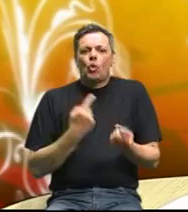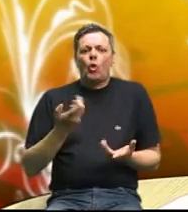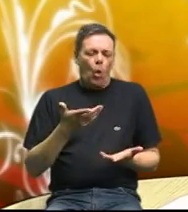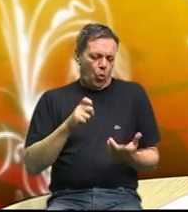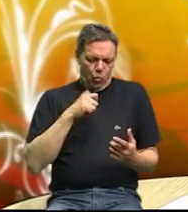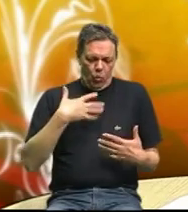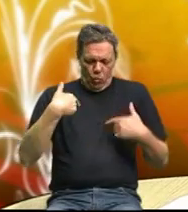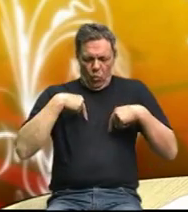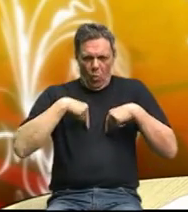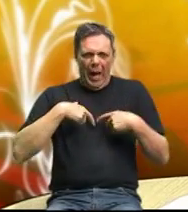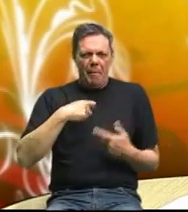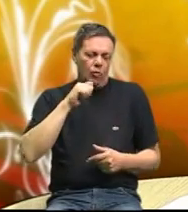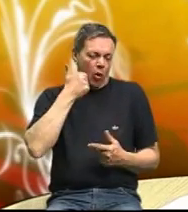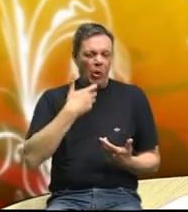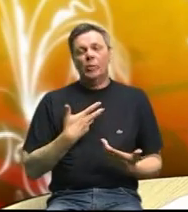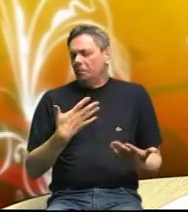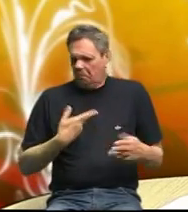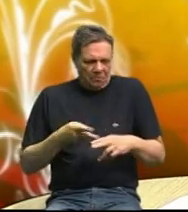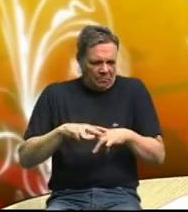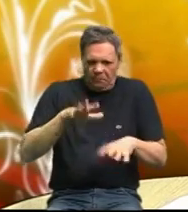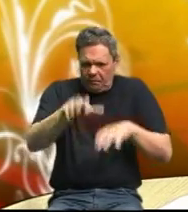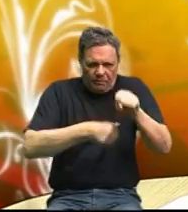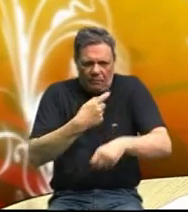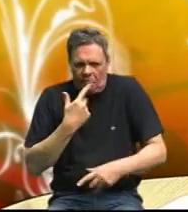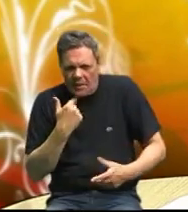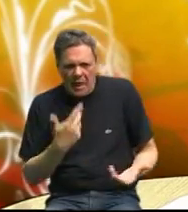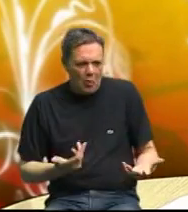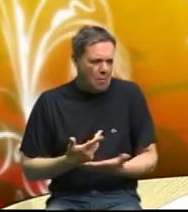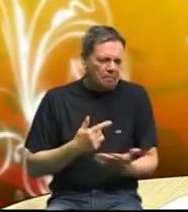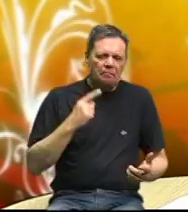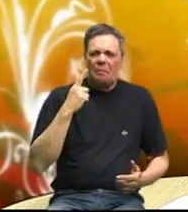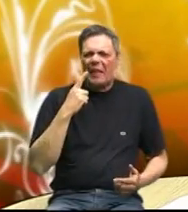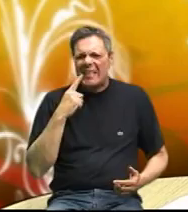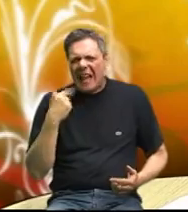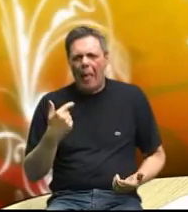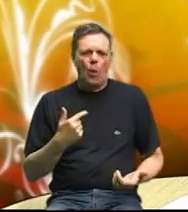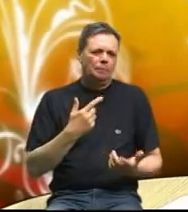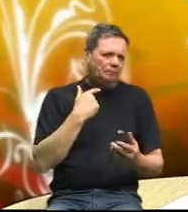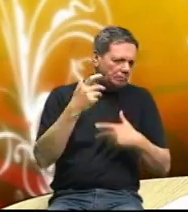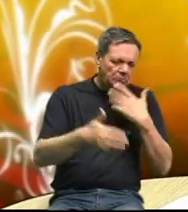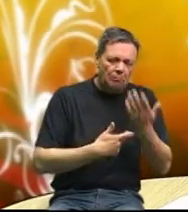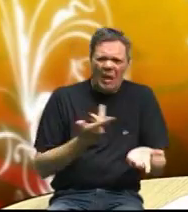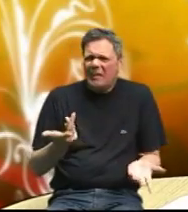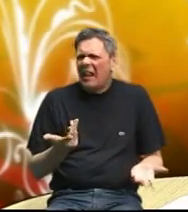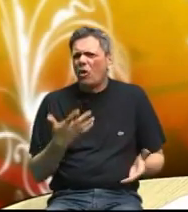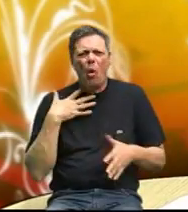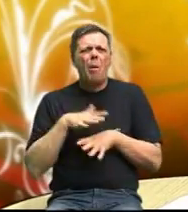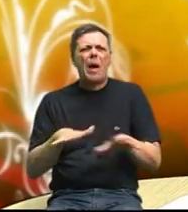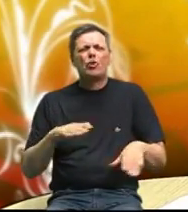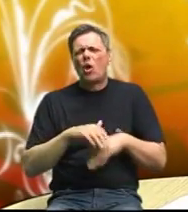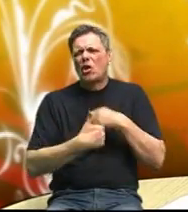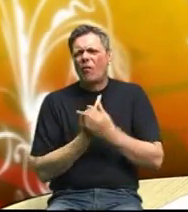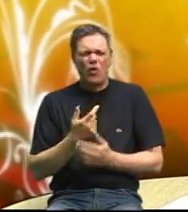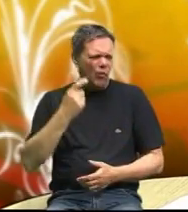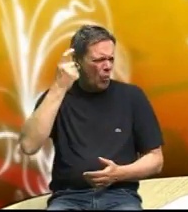čovjeku da on sve više hoće slatkog slanog slatkog slanog je li to možda narušeno zadovoljstvo u